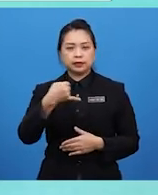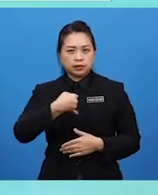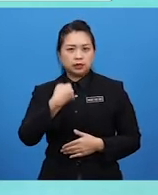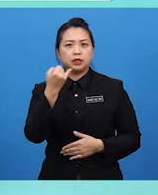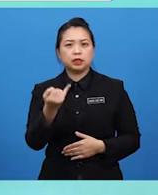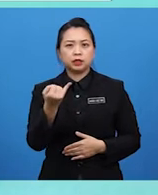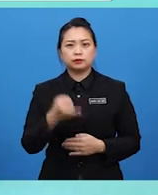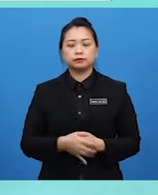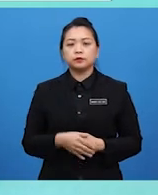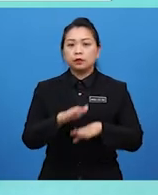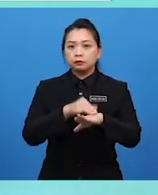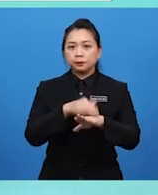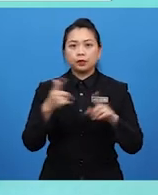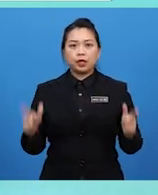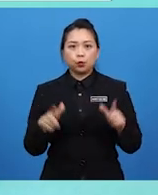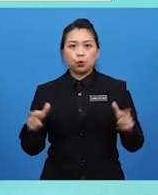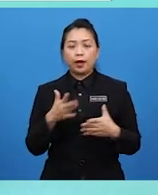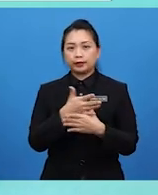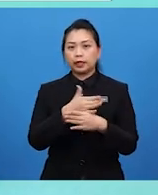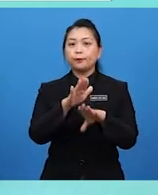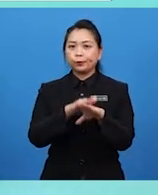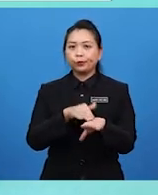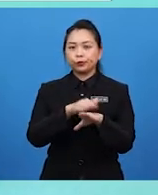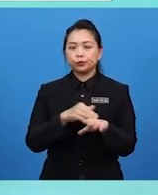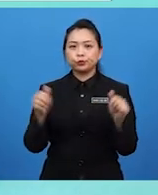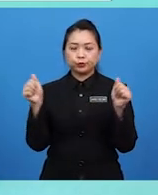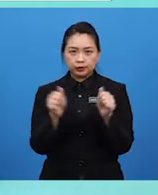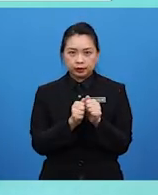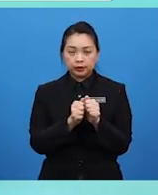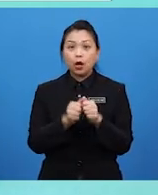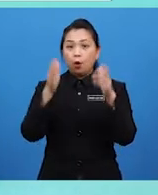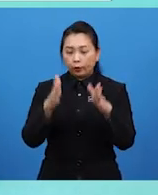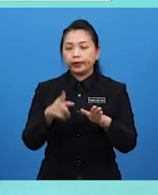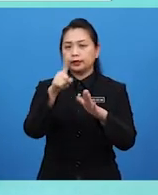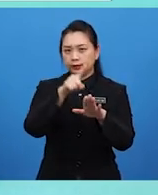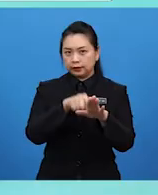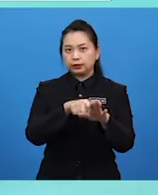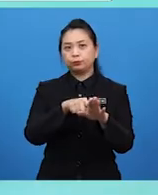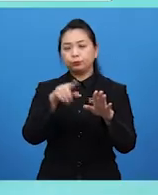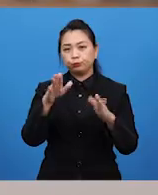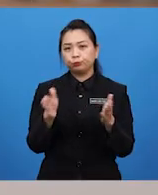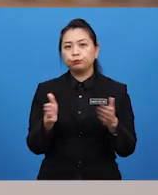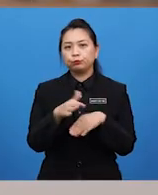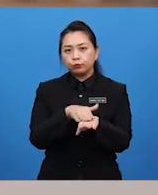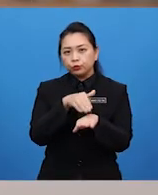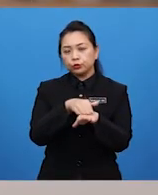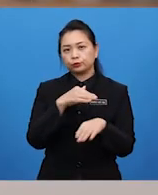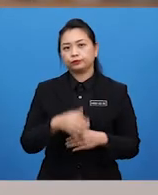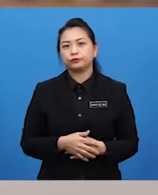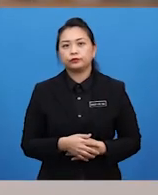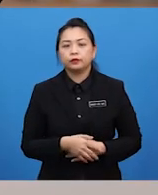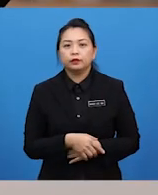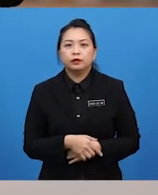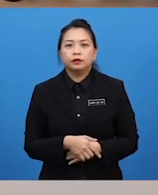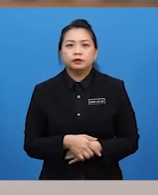dan diinginkan. Ya. Dan pemujukan ini berlaku antara pemujuk dengan yang diperujuk. Ya. Dan saya nak tanya pula